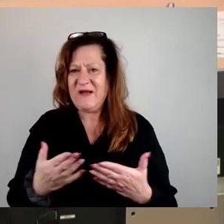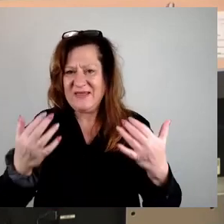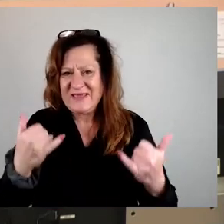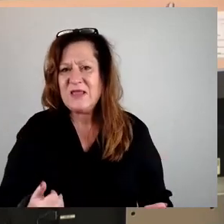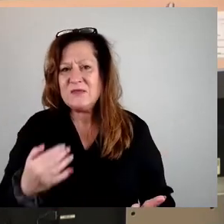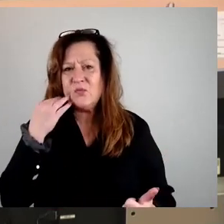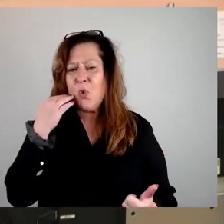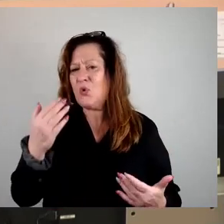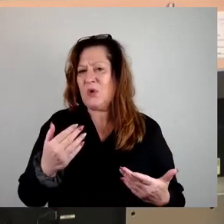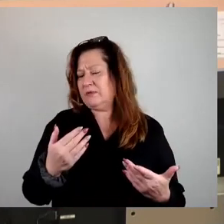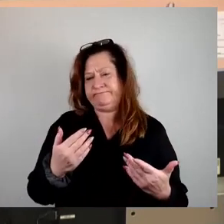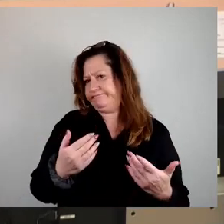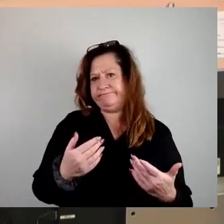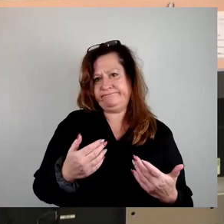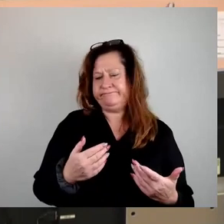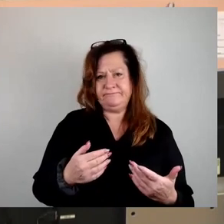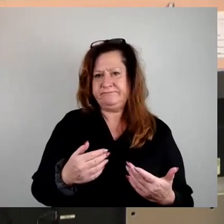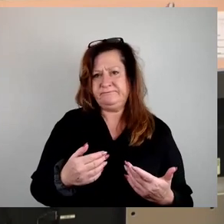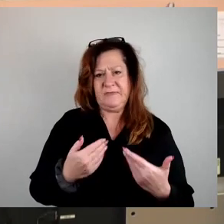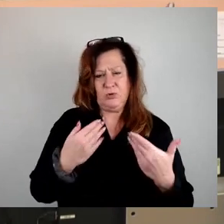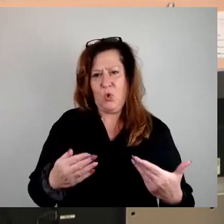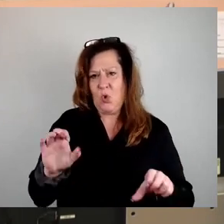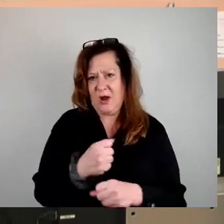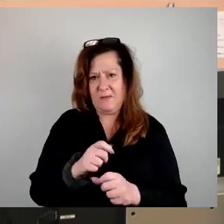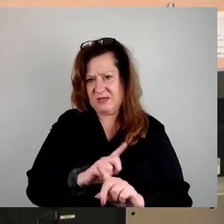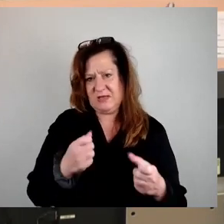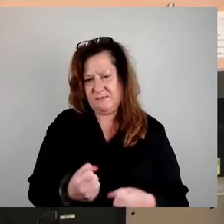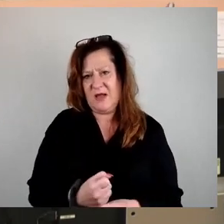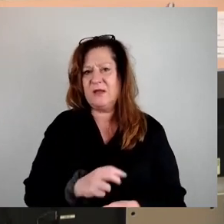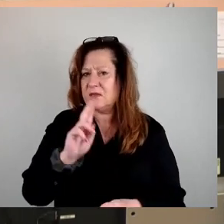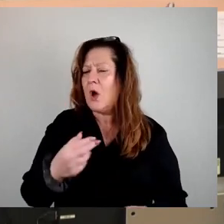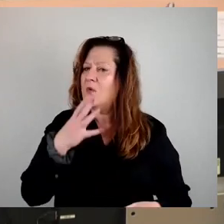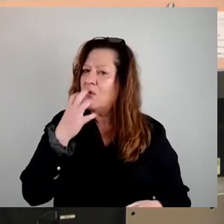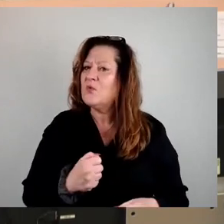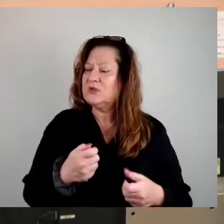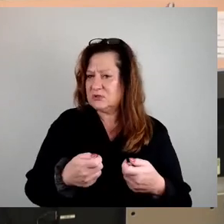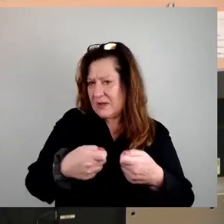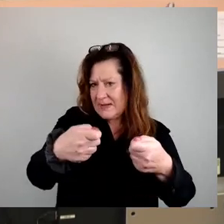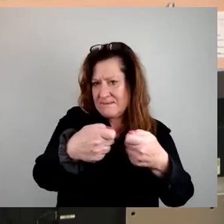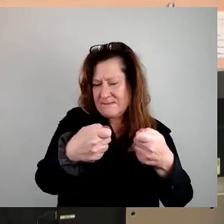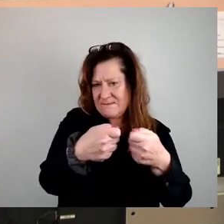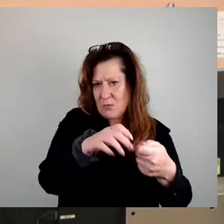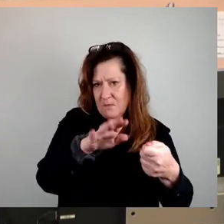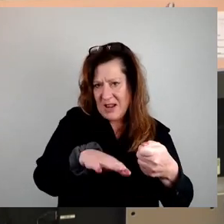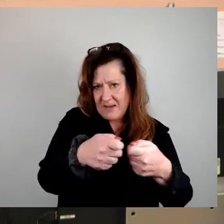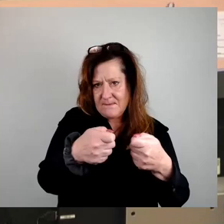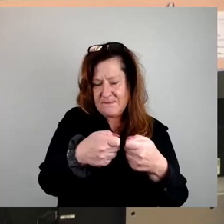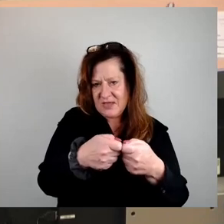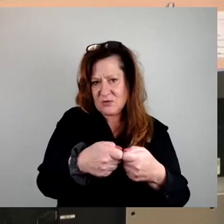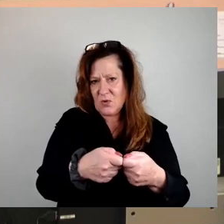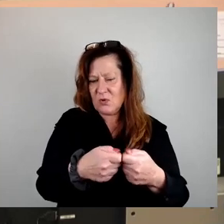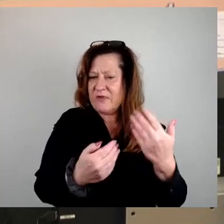dafür absolut nicht geeignet. Deswegen wollen wir aber diese Bindung auf die jetzt zu tätigen Neuerwerbungen